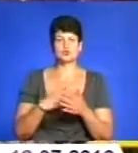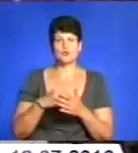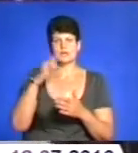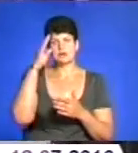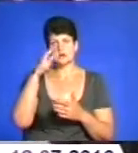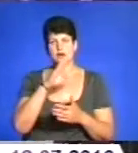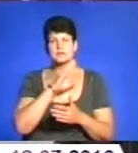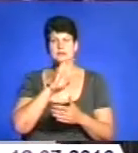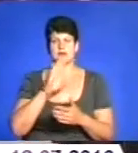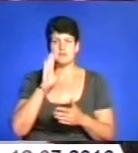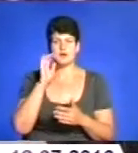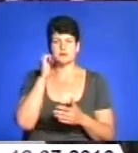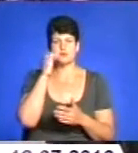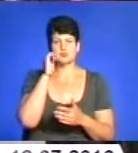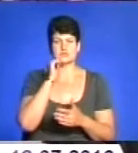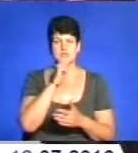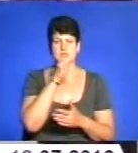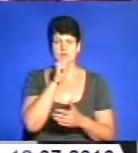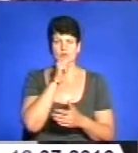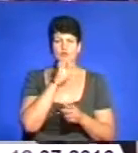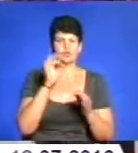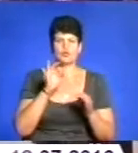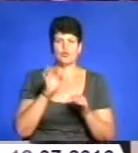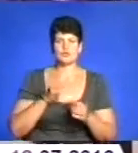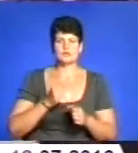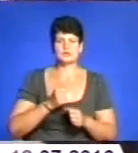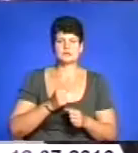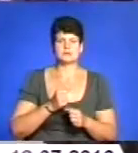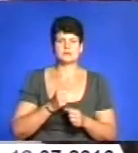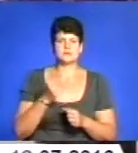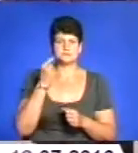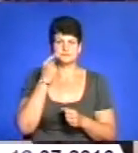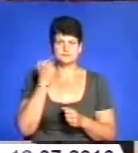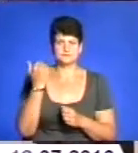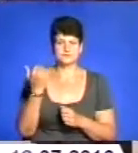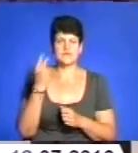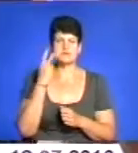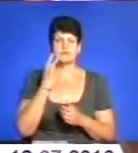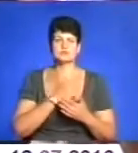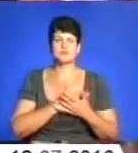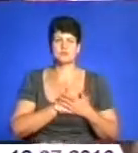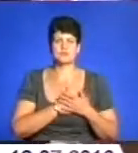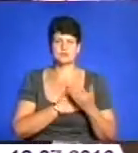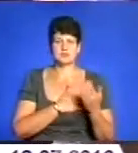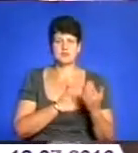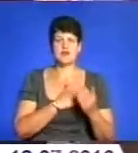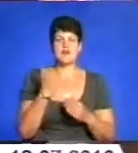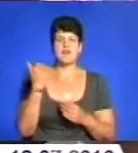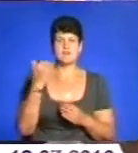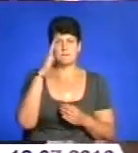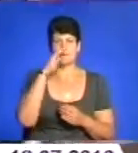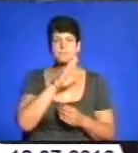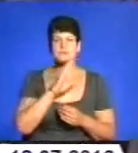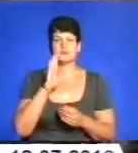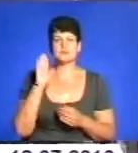мами, дідося, бабусю. Ніколи їх не засмучуйте, але завжди їх любіть. А ви, батьки,